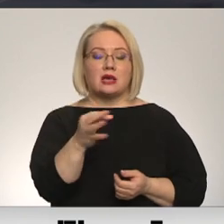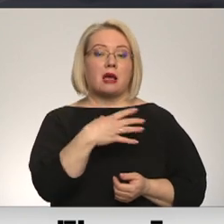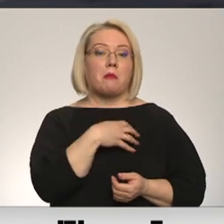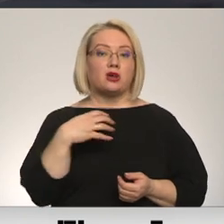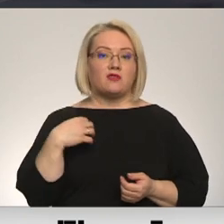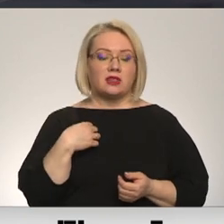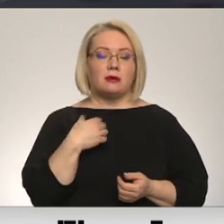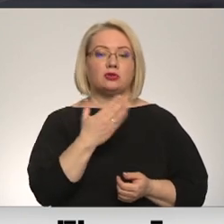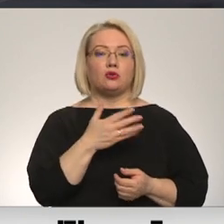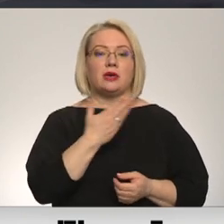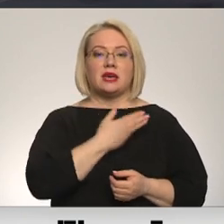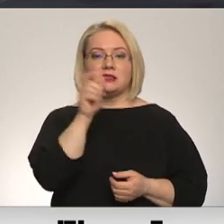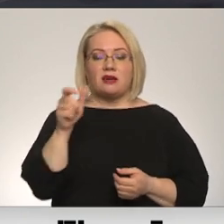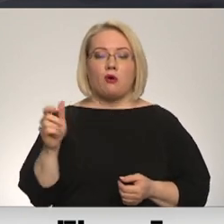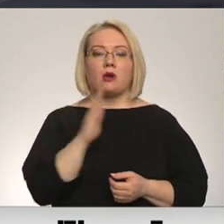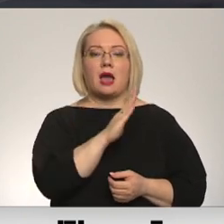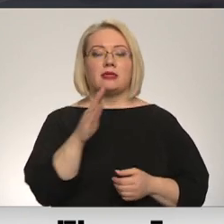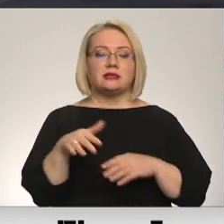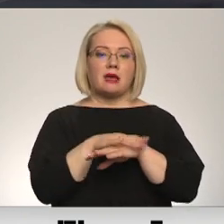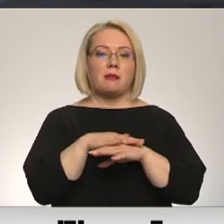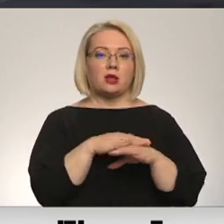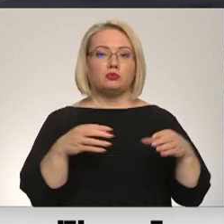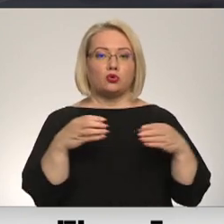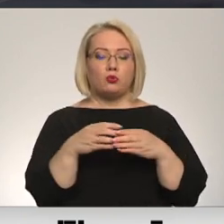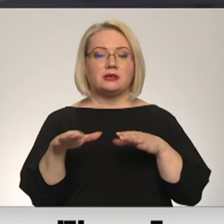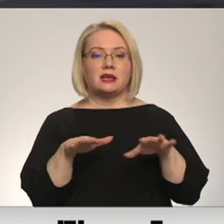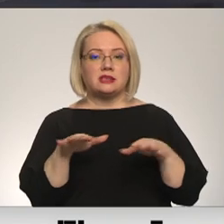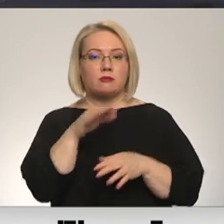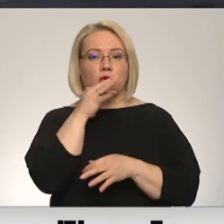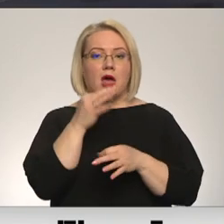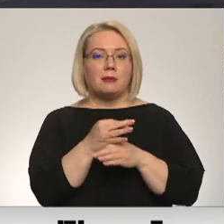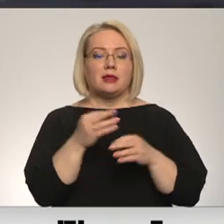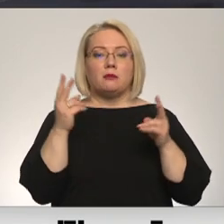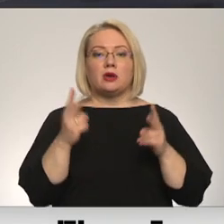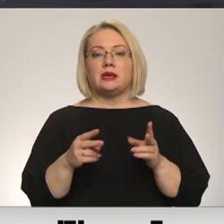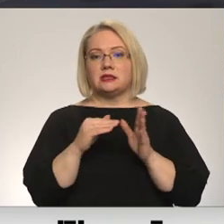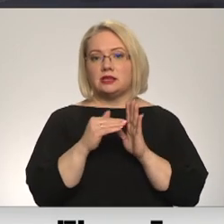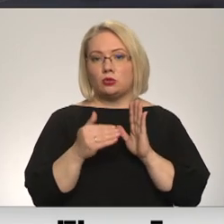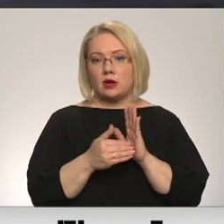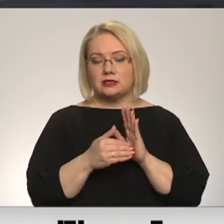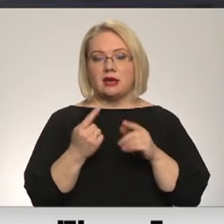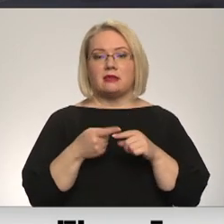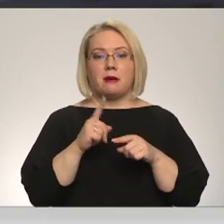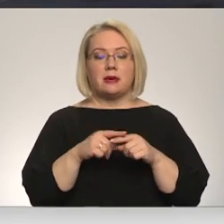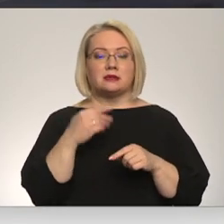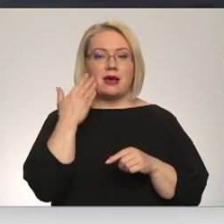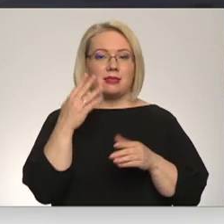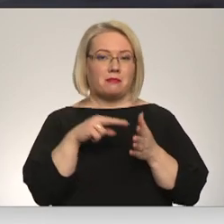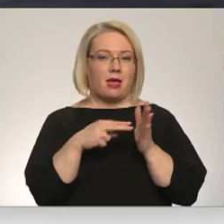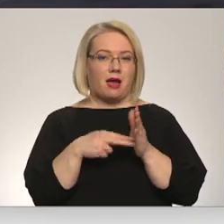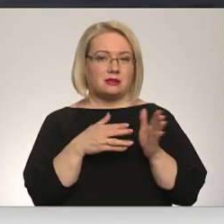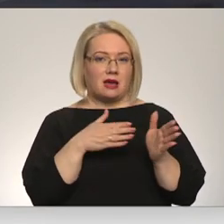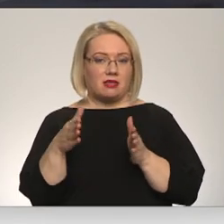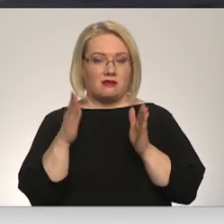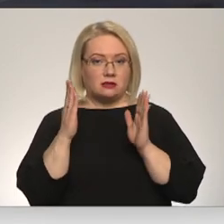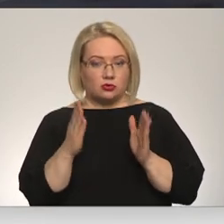sabiedrības grupas rīcību un atbildību krīzes situācijās. Līdz ar to tad, kad plāns būs gatavs, protams, viņš